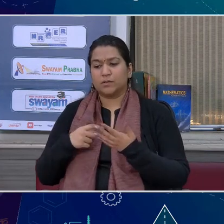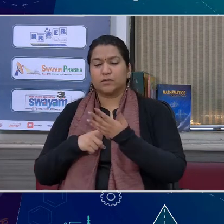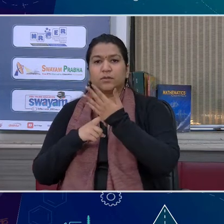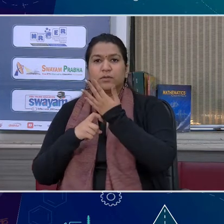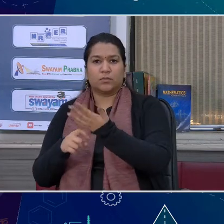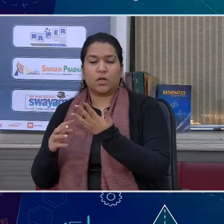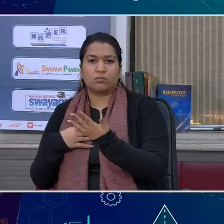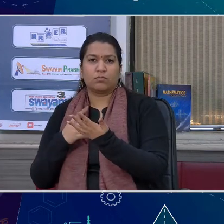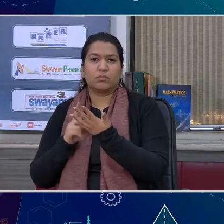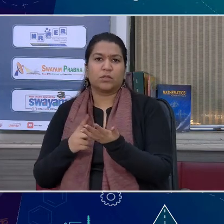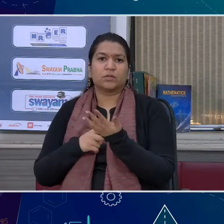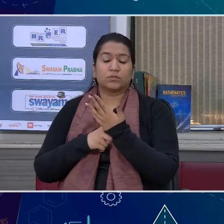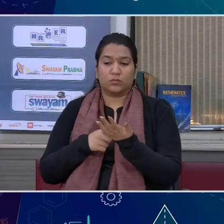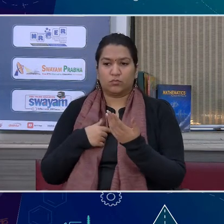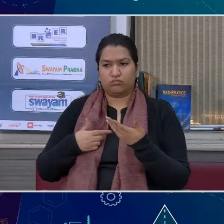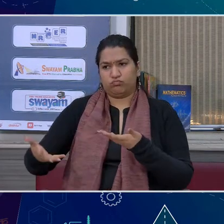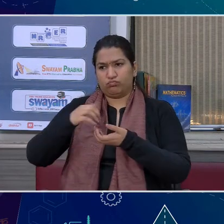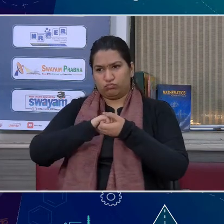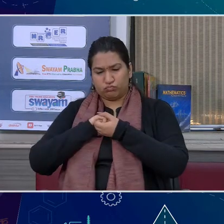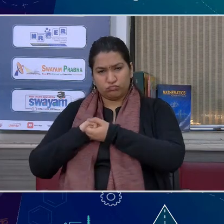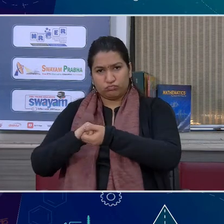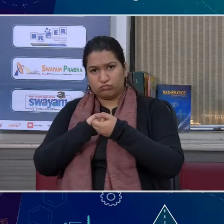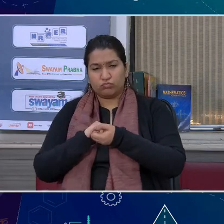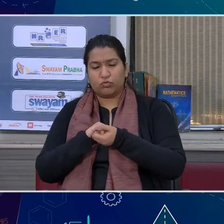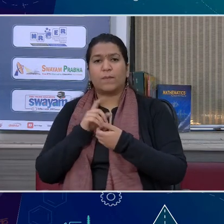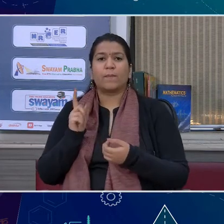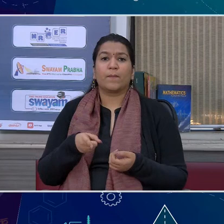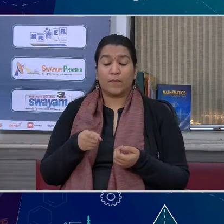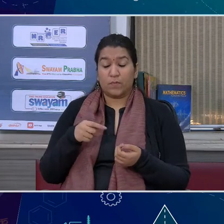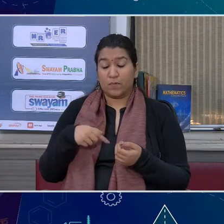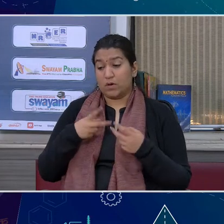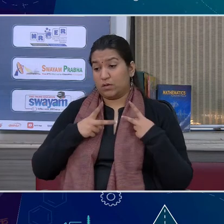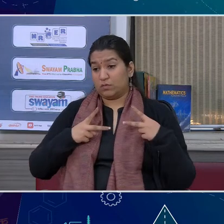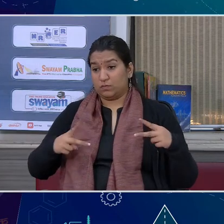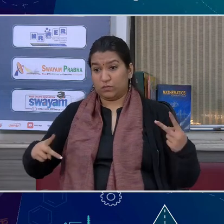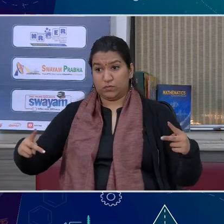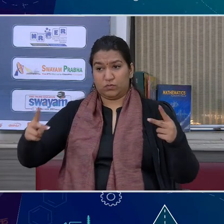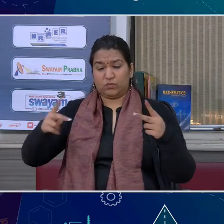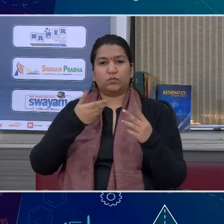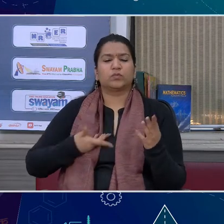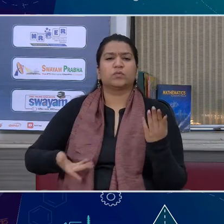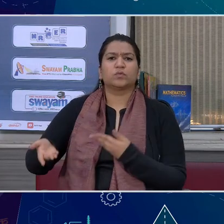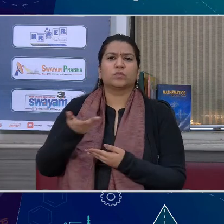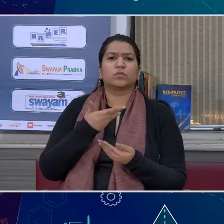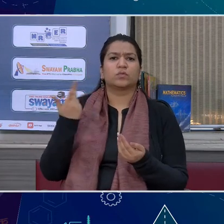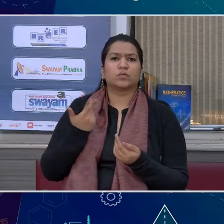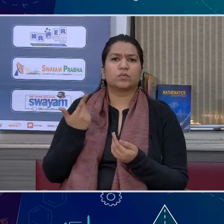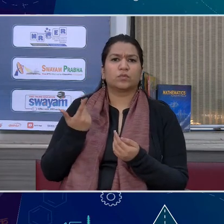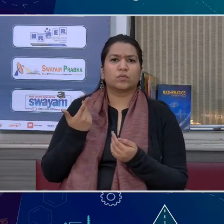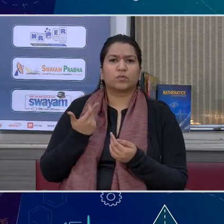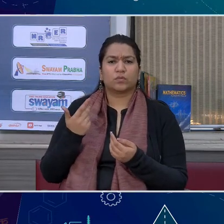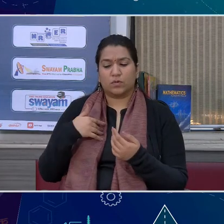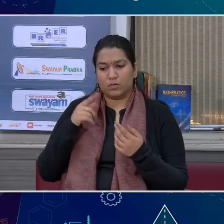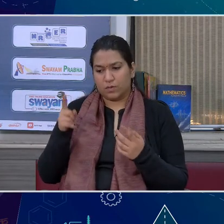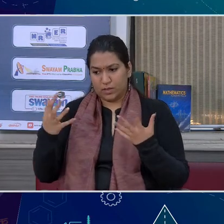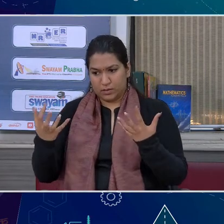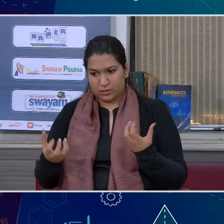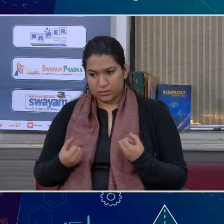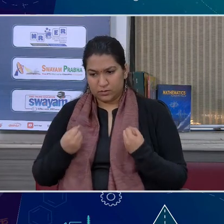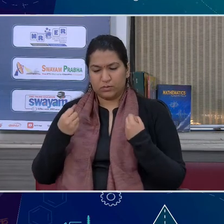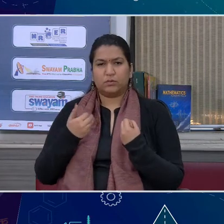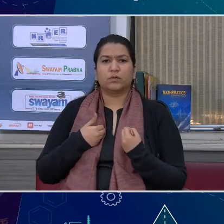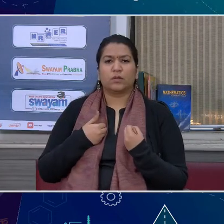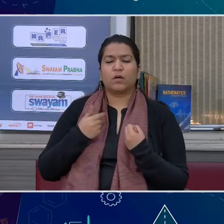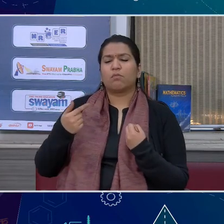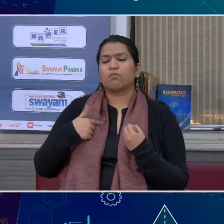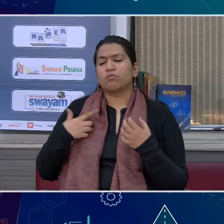उसके साथ मिल जुल के रहूँ और हर व्यक्ति का यदि यही होगा कि हर व्यक्ति की युनीकनेस कम स्विकार करेंगे और मिल